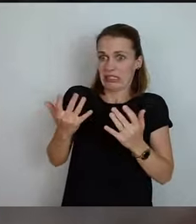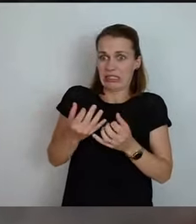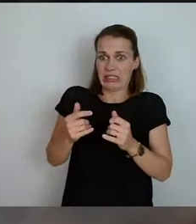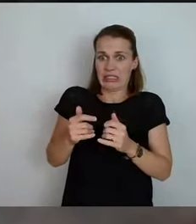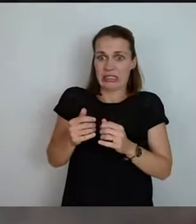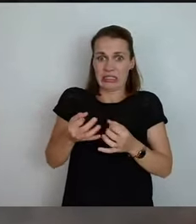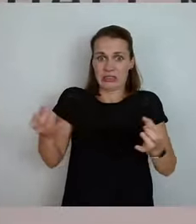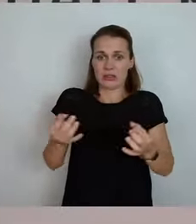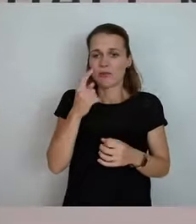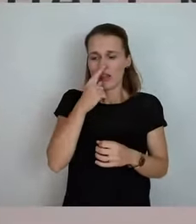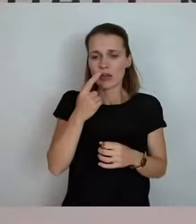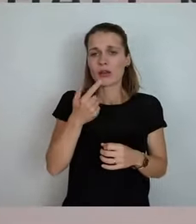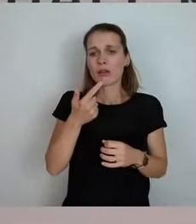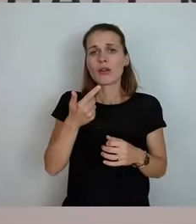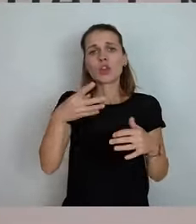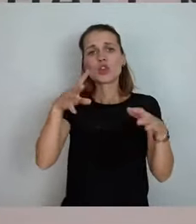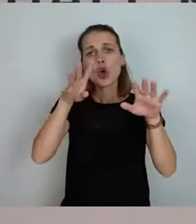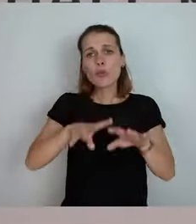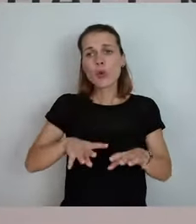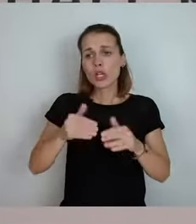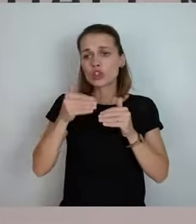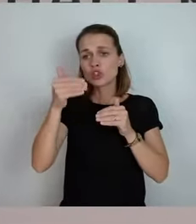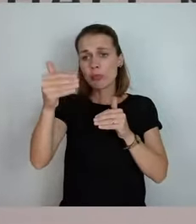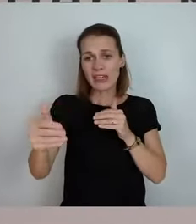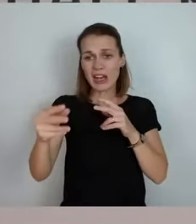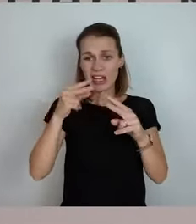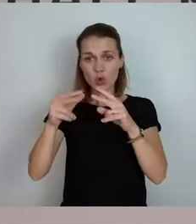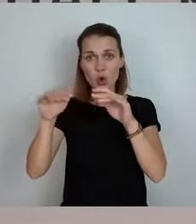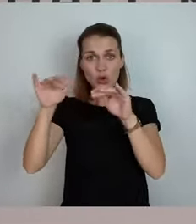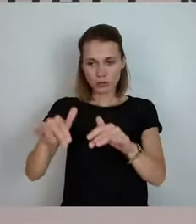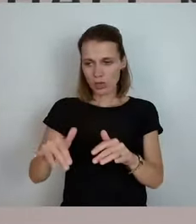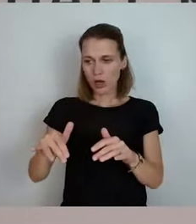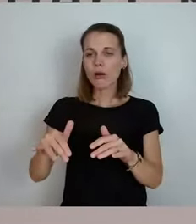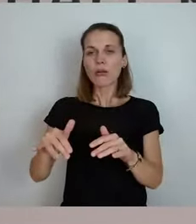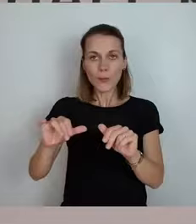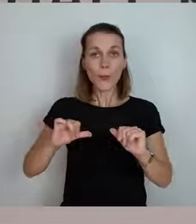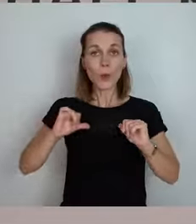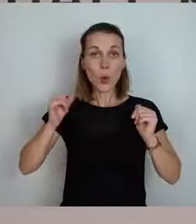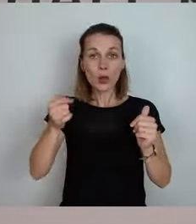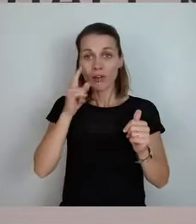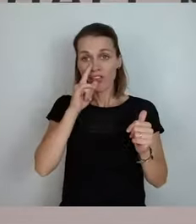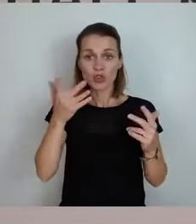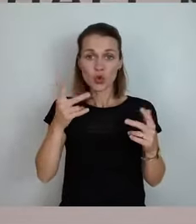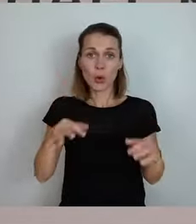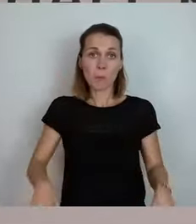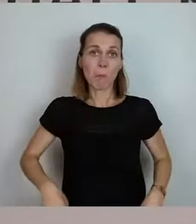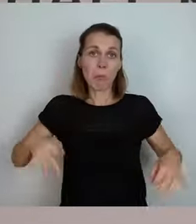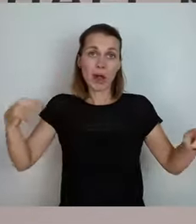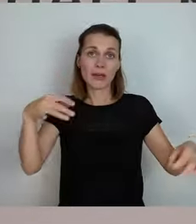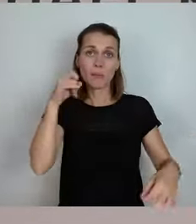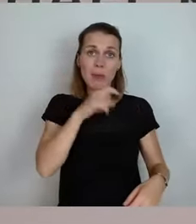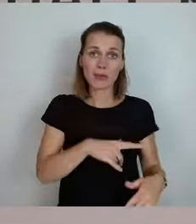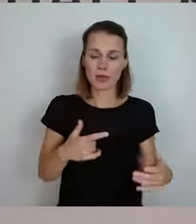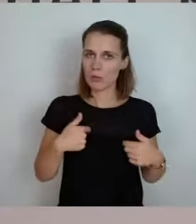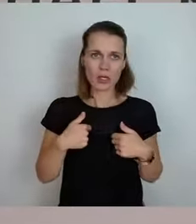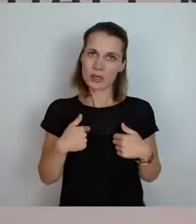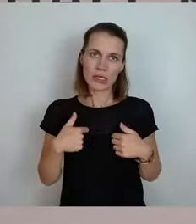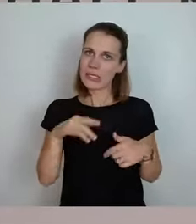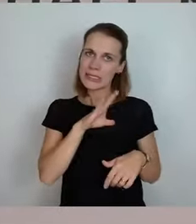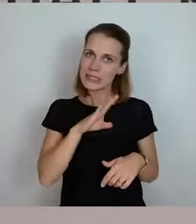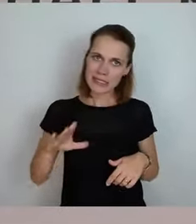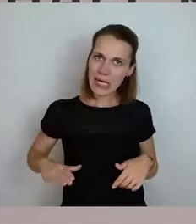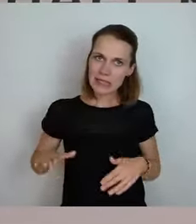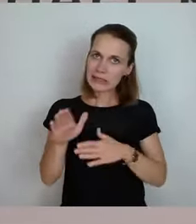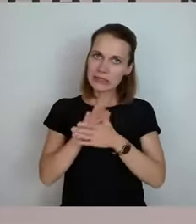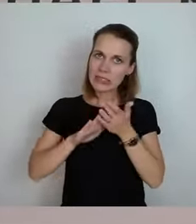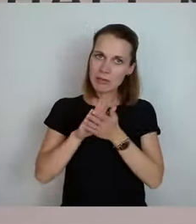wieder aufgemacht und die anderen haben nicht mehr aufgemacht. Das war nie unsere Haltung oder im sozialen Bereich oder im Kulturbereich. Aber jetzt sind es